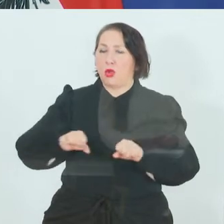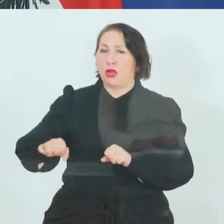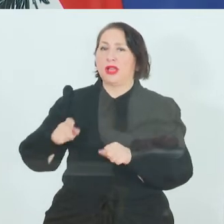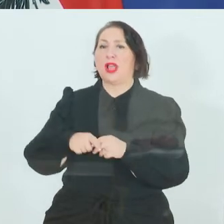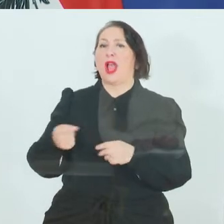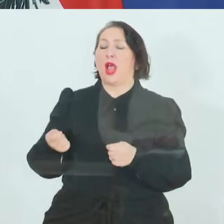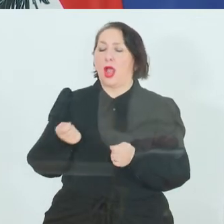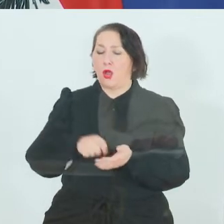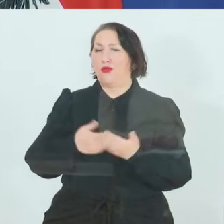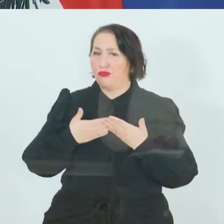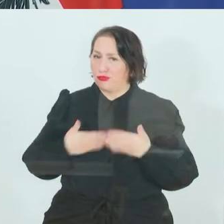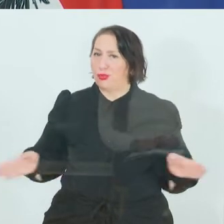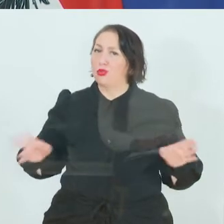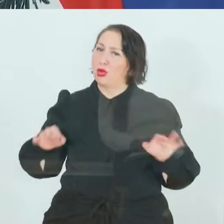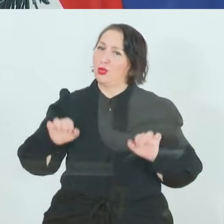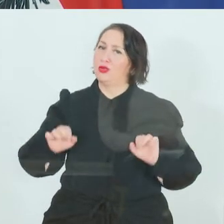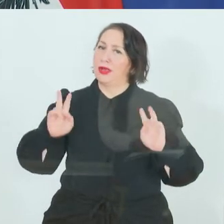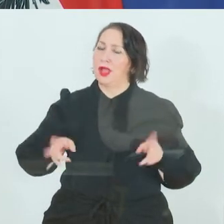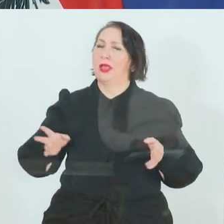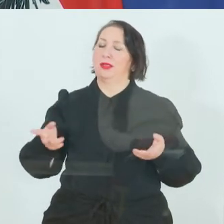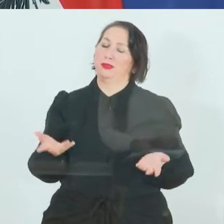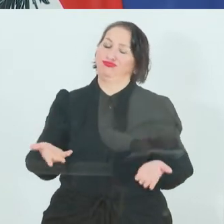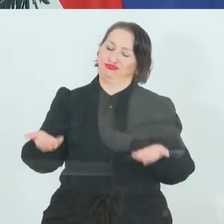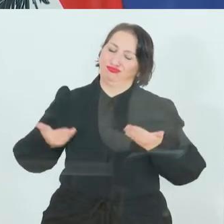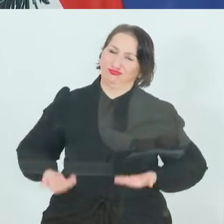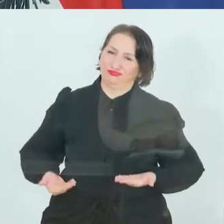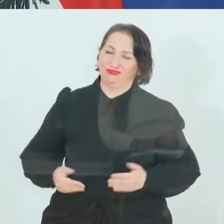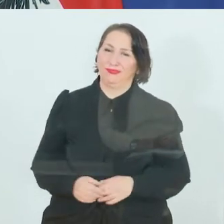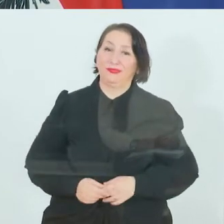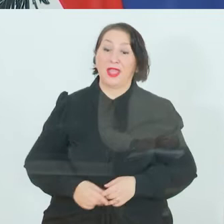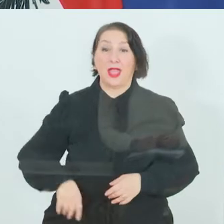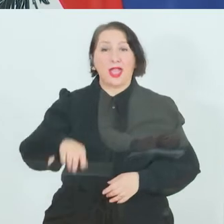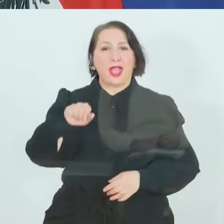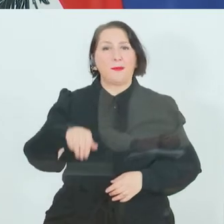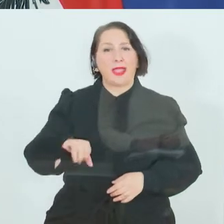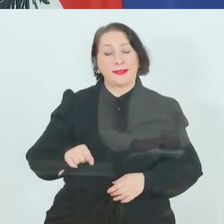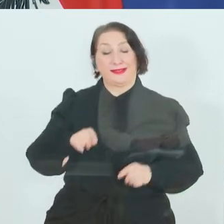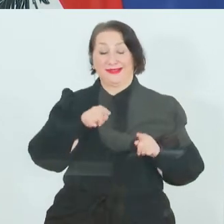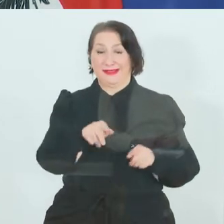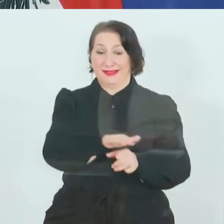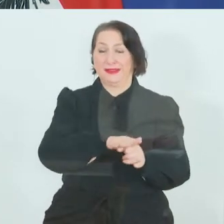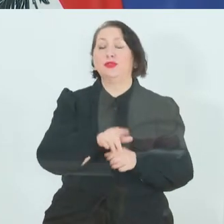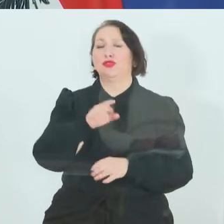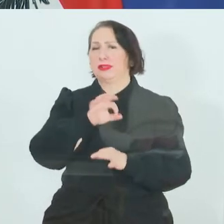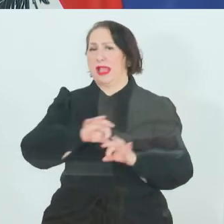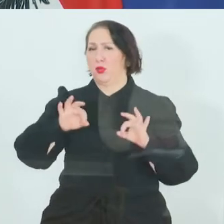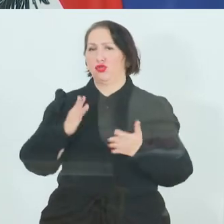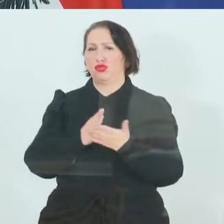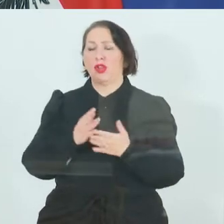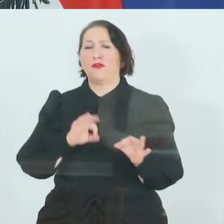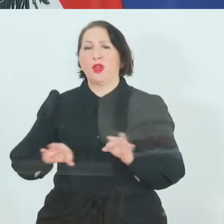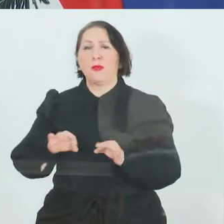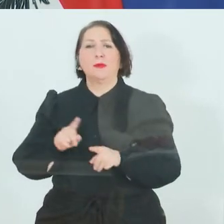Kundinnen und Kunden zu empfangen. Das AMS ist hier gut vorbereitet mit der Unterstützung der